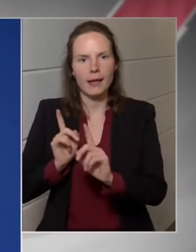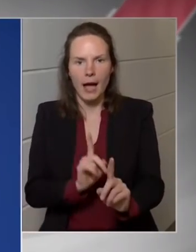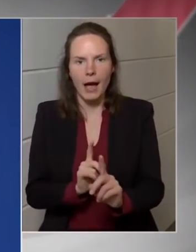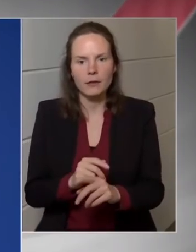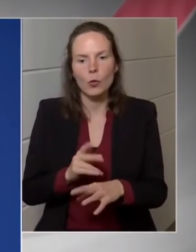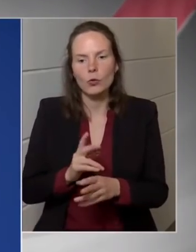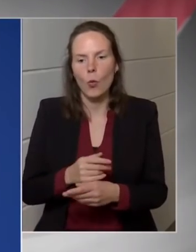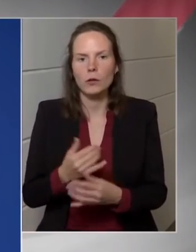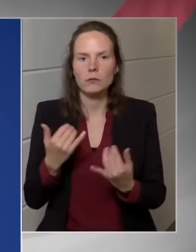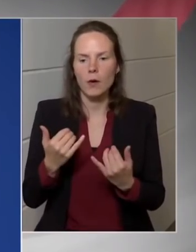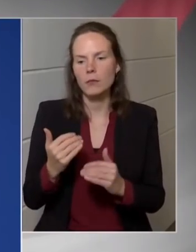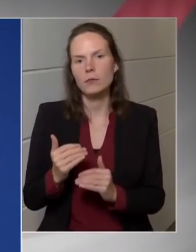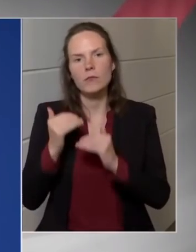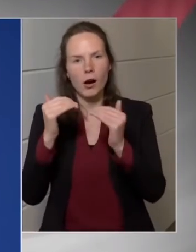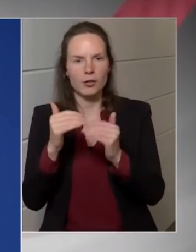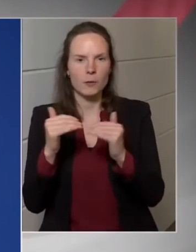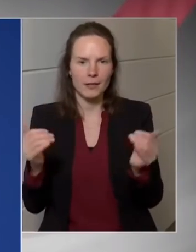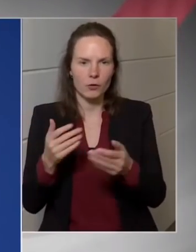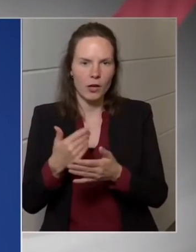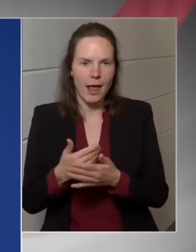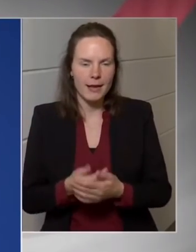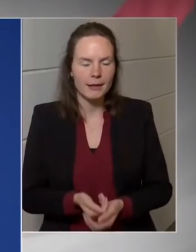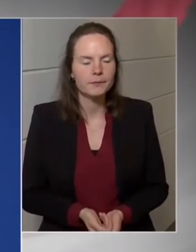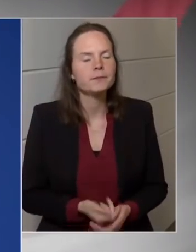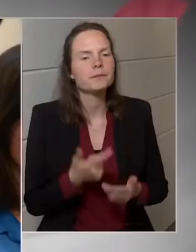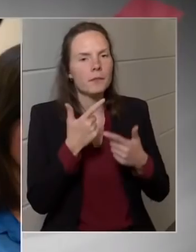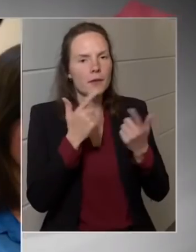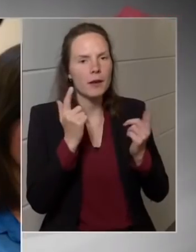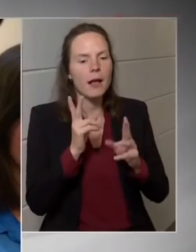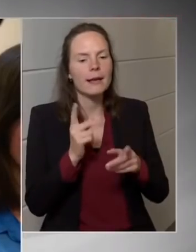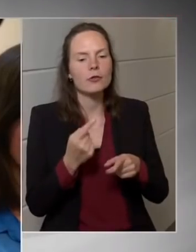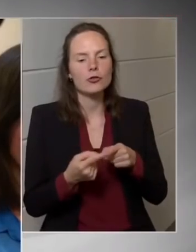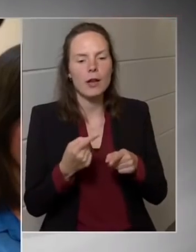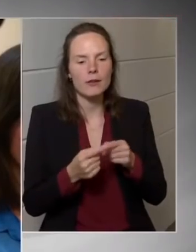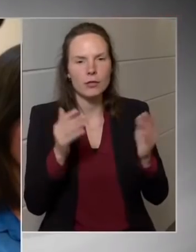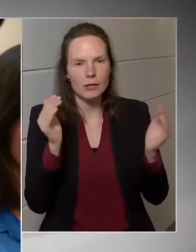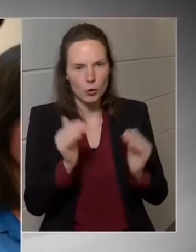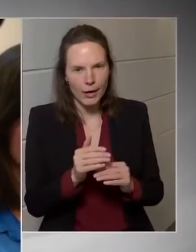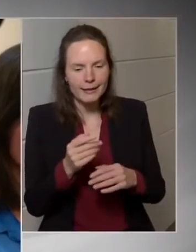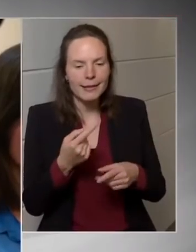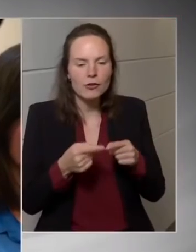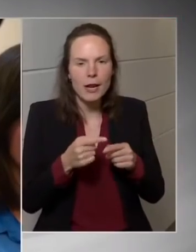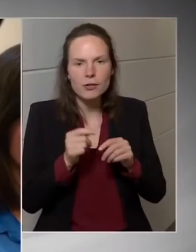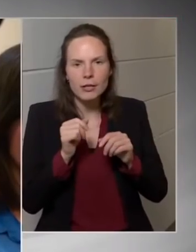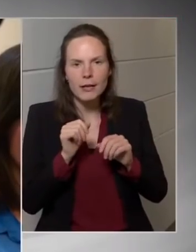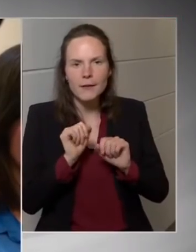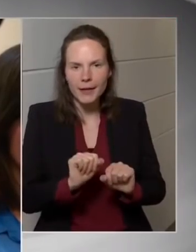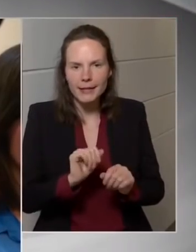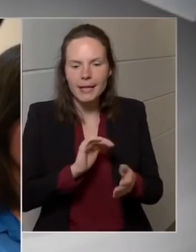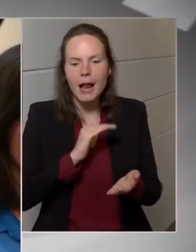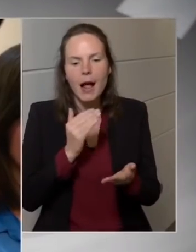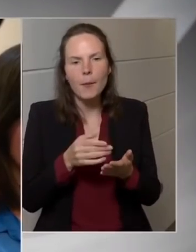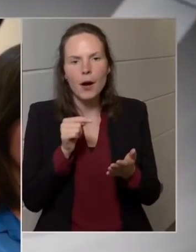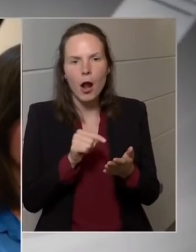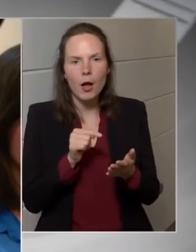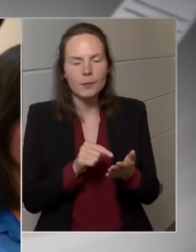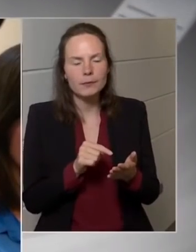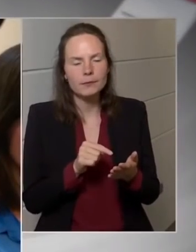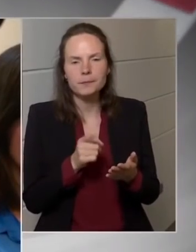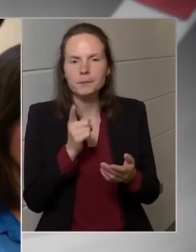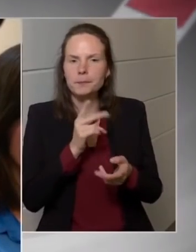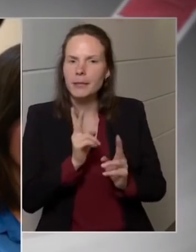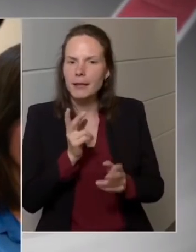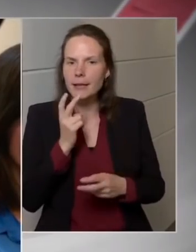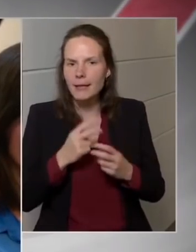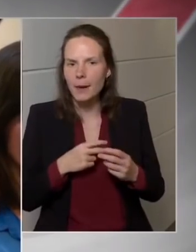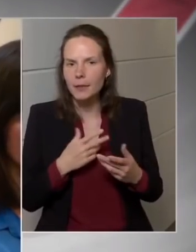magasabbak legyenek. Világos, és a rezsicsökkentési vagy rezsivédelmi alapnál, ott mire lehet számítani